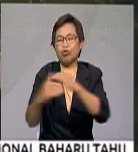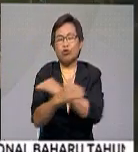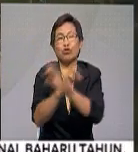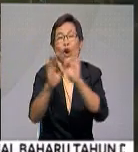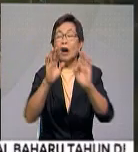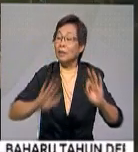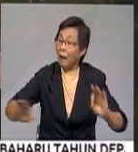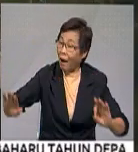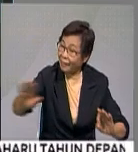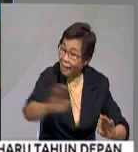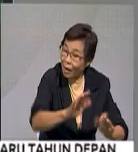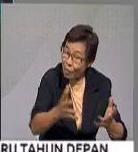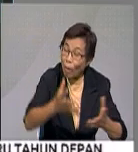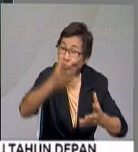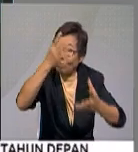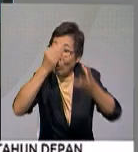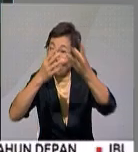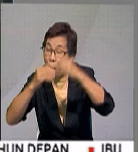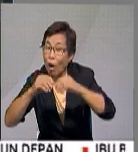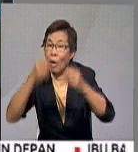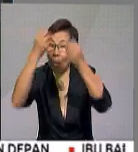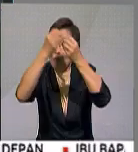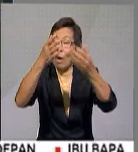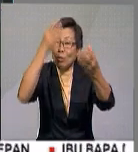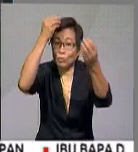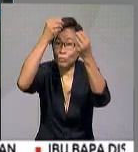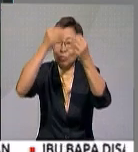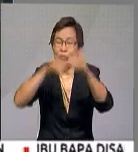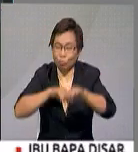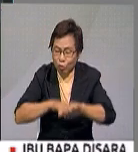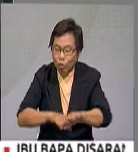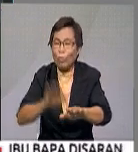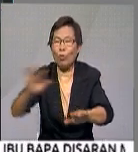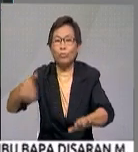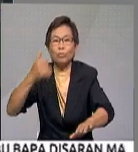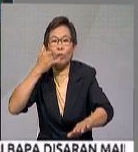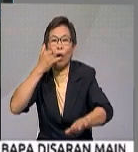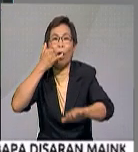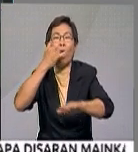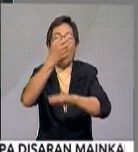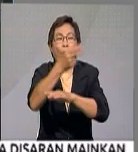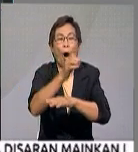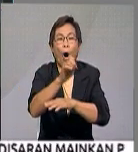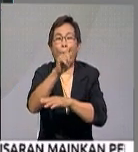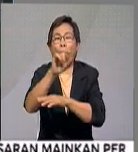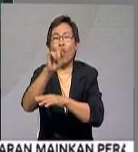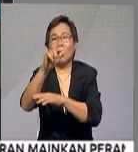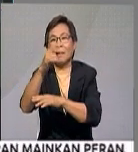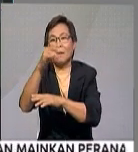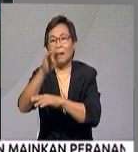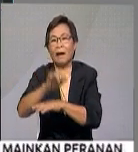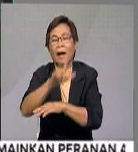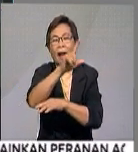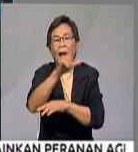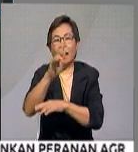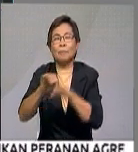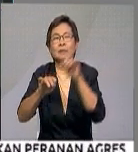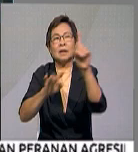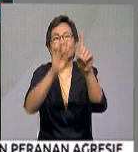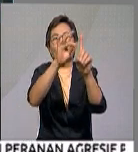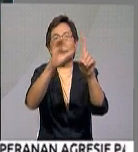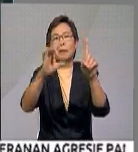anda yang ingin mendapatkan info trafik semasa, anda boleh terus menghubungi talian hotline Lembaga Luburaya Malaysia di 1-800